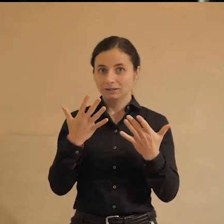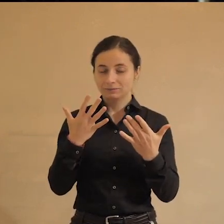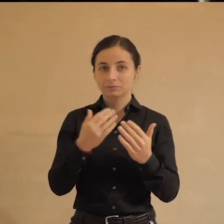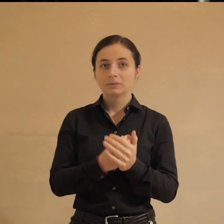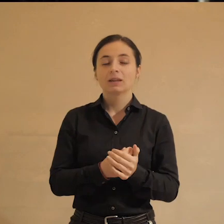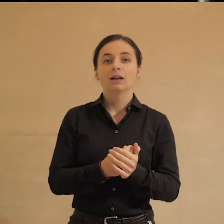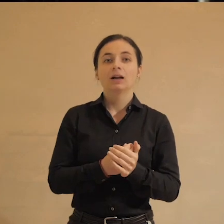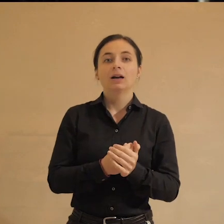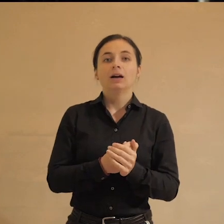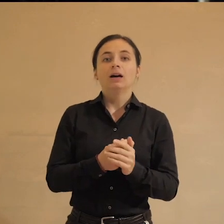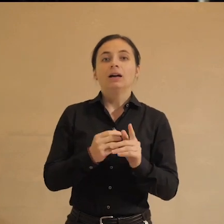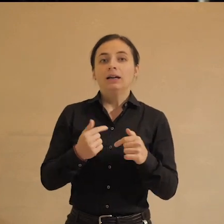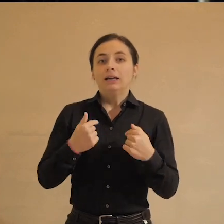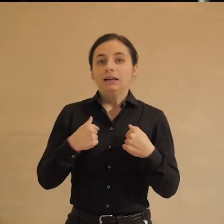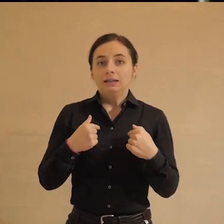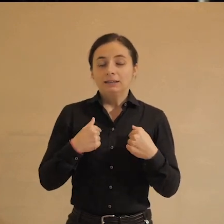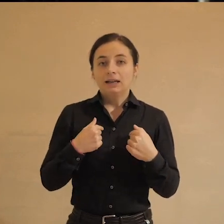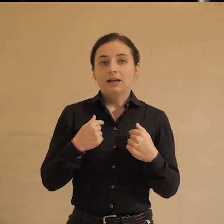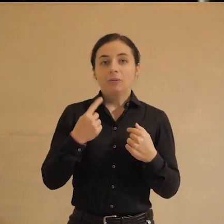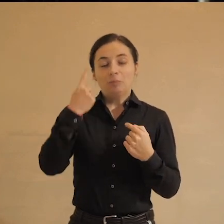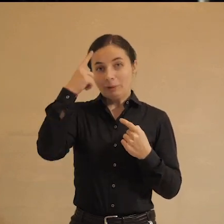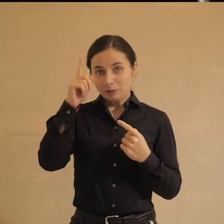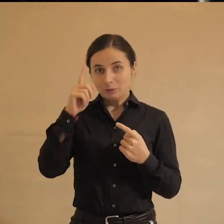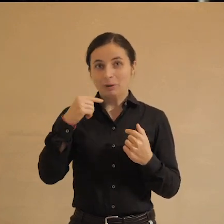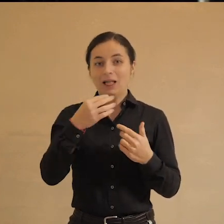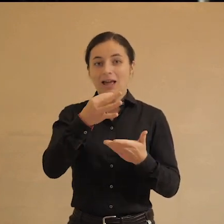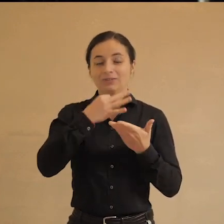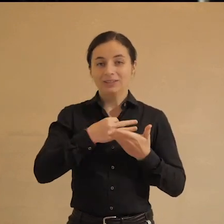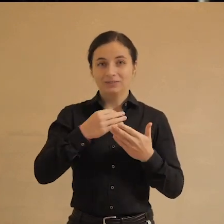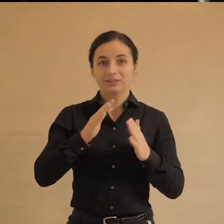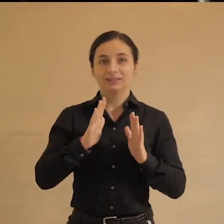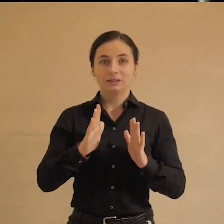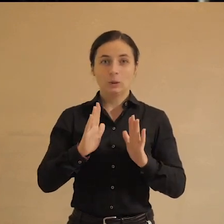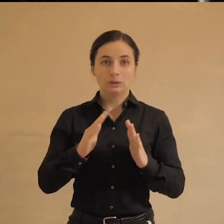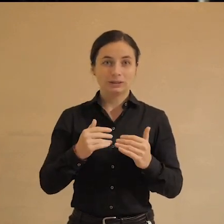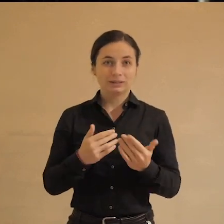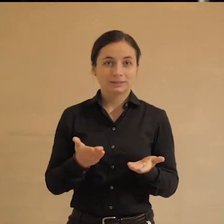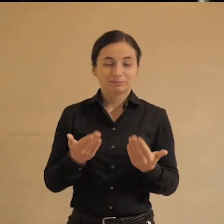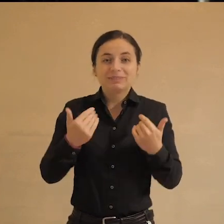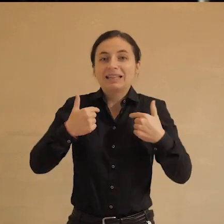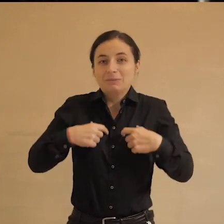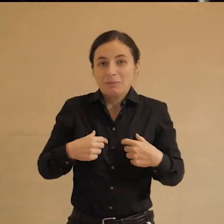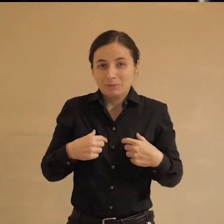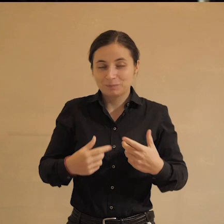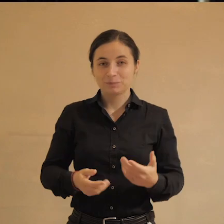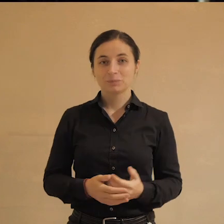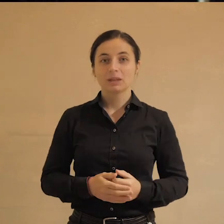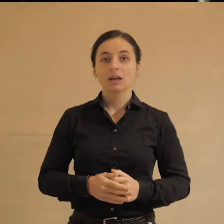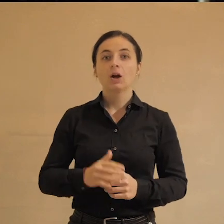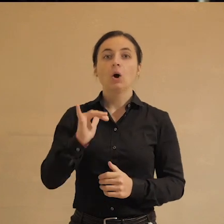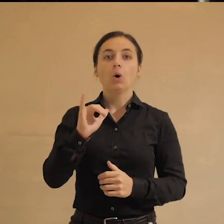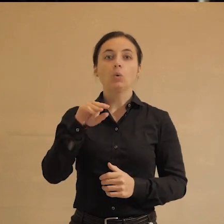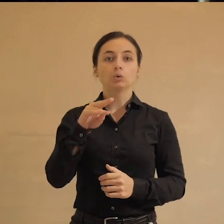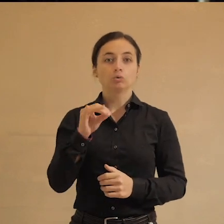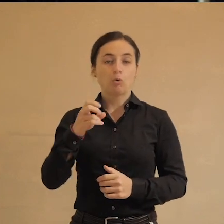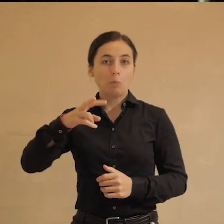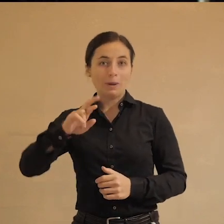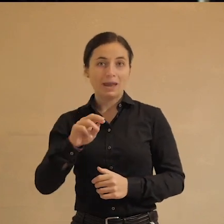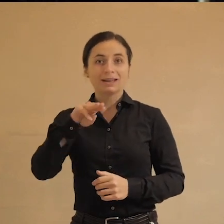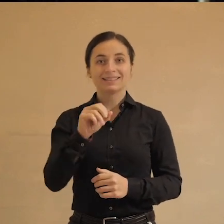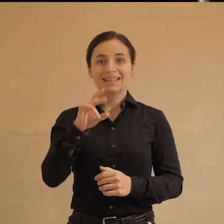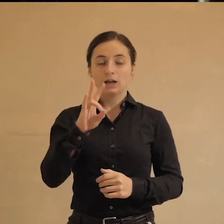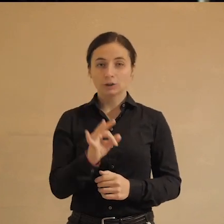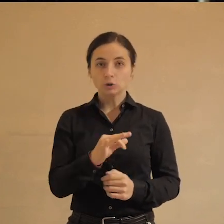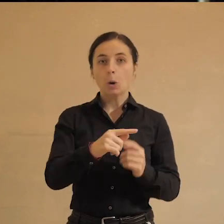кликбейтово. Ну ладно, поскольку я ее и придумала, то ответственность мне возлагать больше не на кого. Утопии технооптимизма и